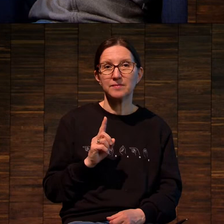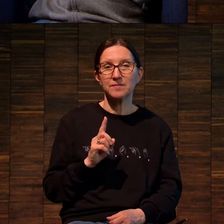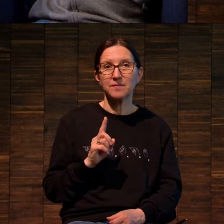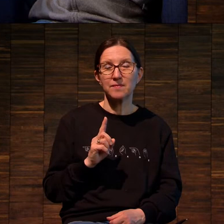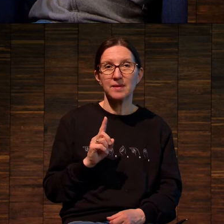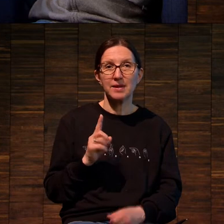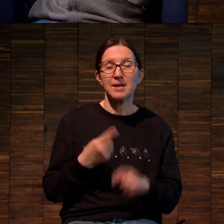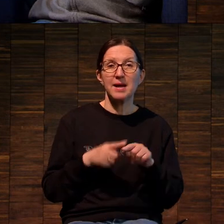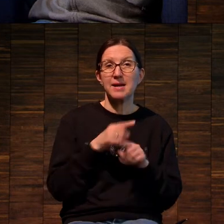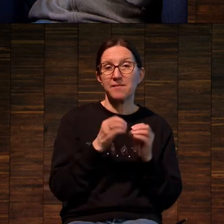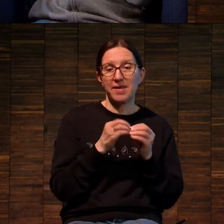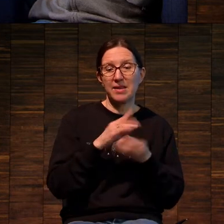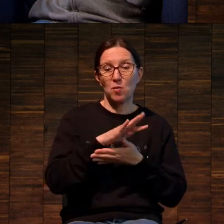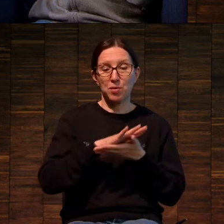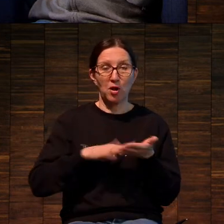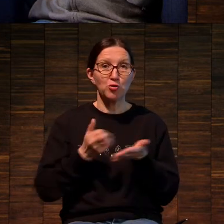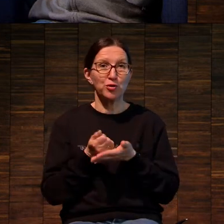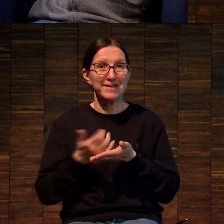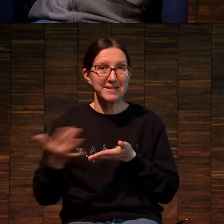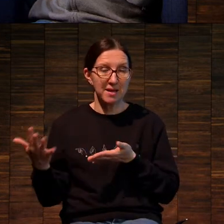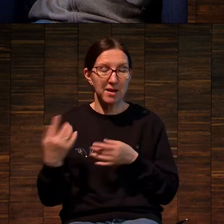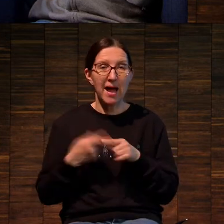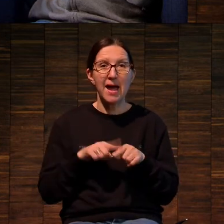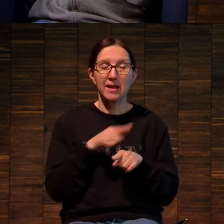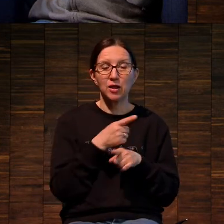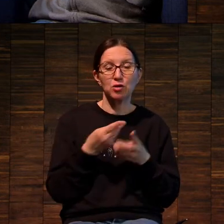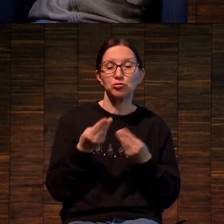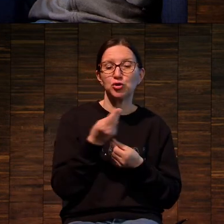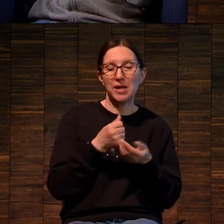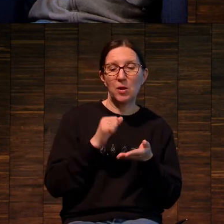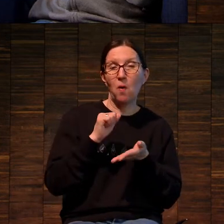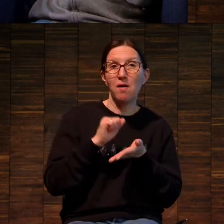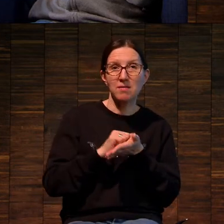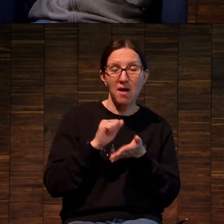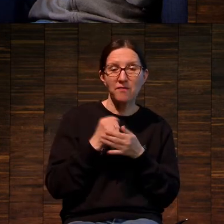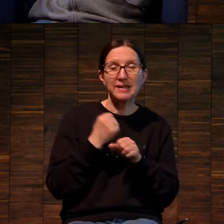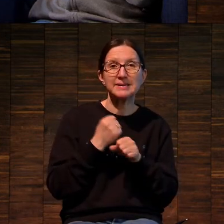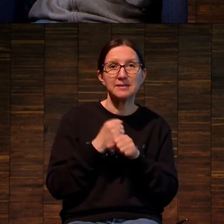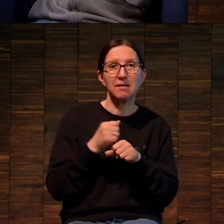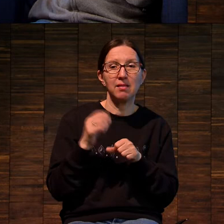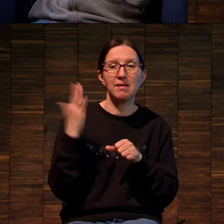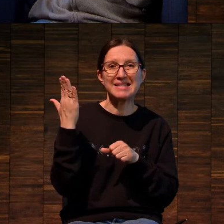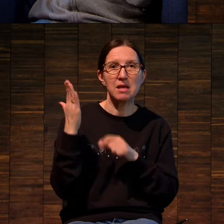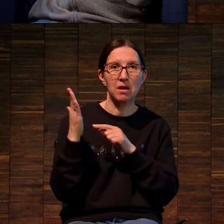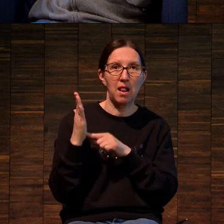Вот. И вот это продолжение этой серии, опять-таки, это шелкография, сделанная на зеркале,